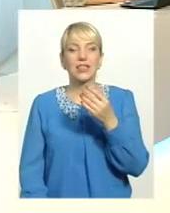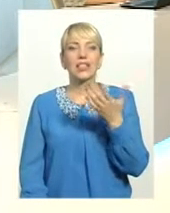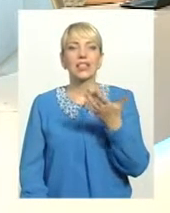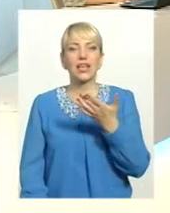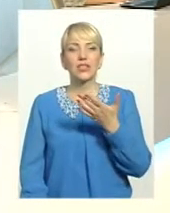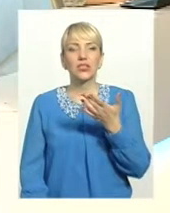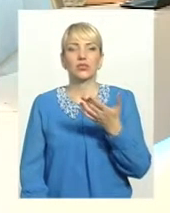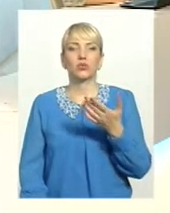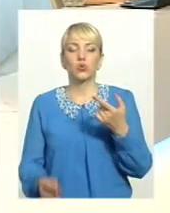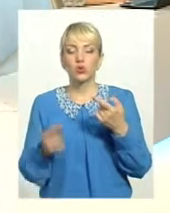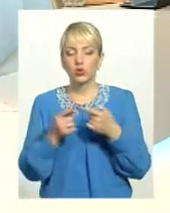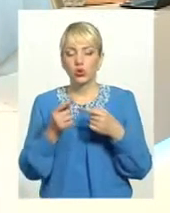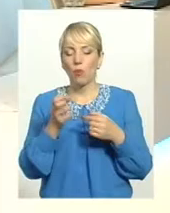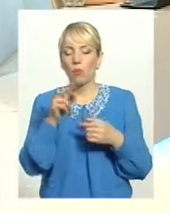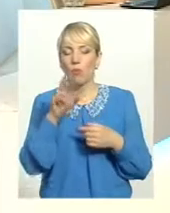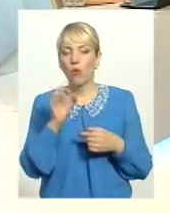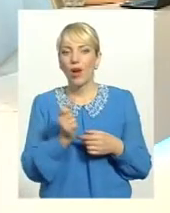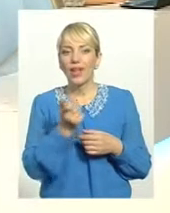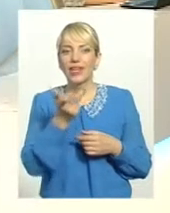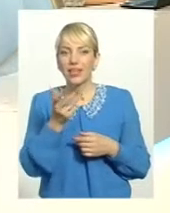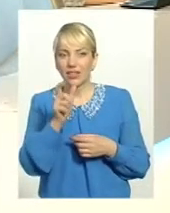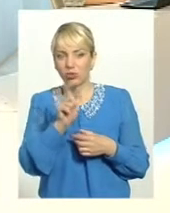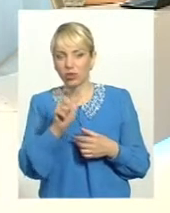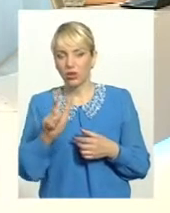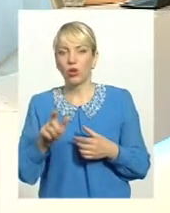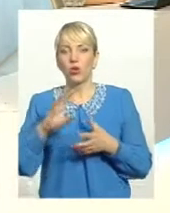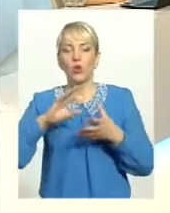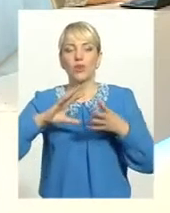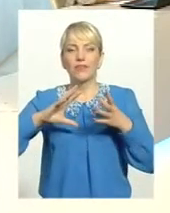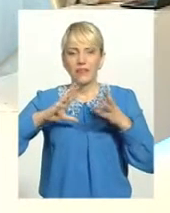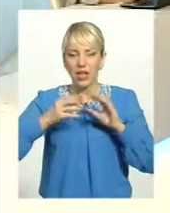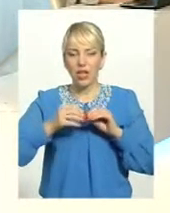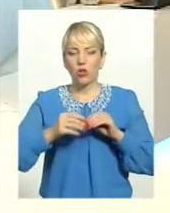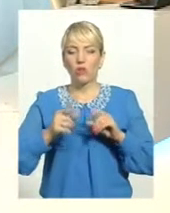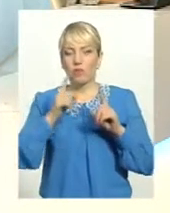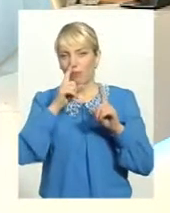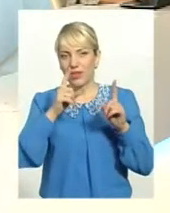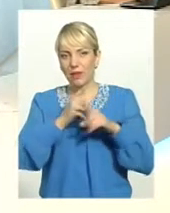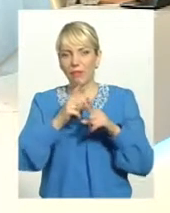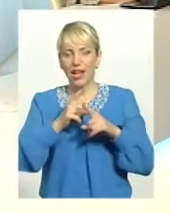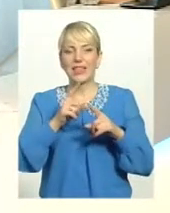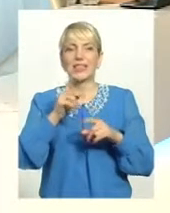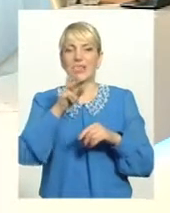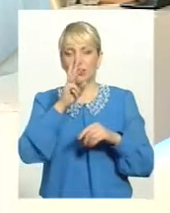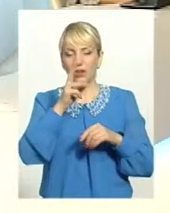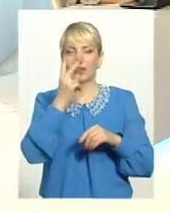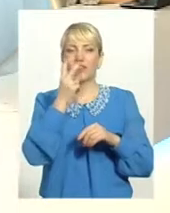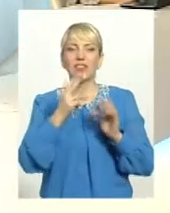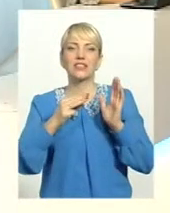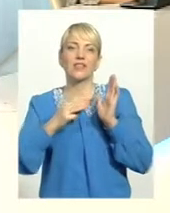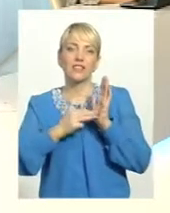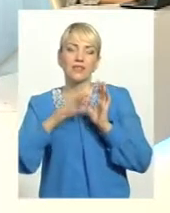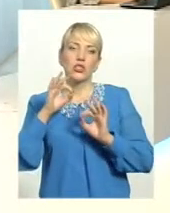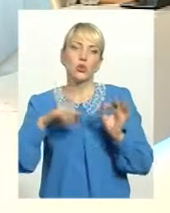скільки по кількості, але сама мінімальна заробітна плата зараз складає лише 28% до середньої заробітної плати.